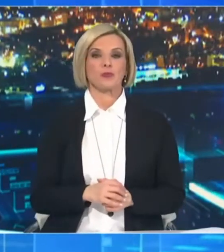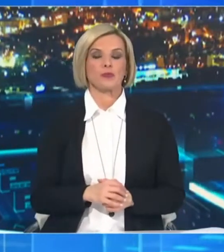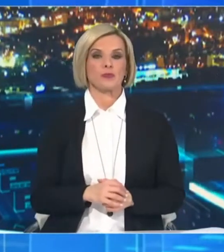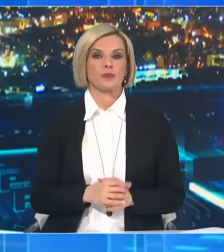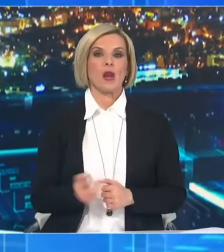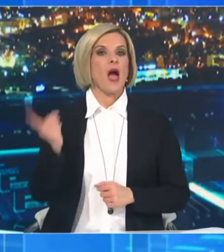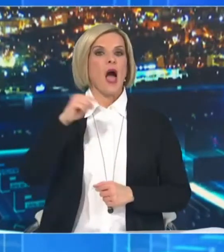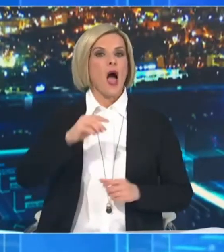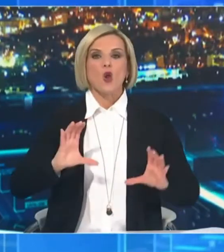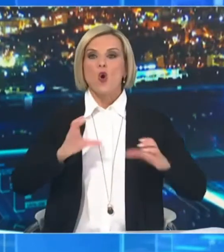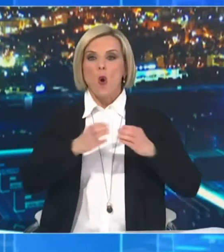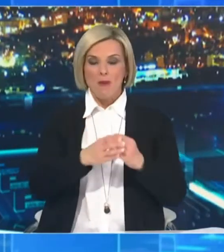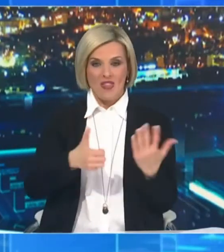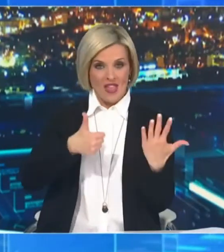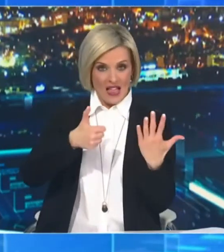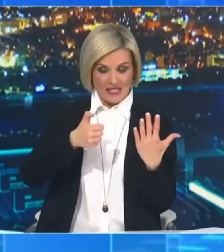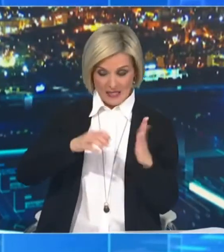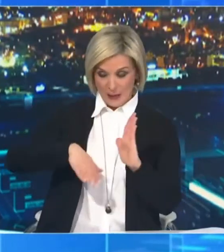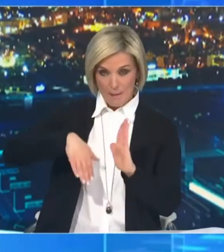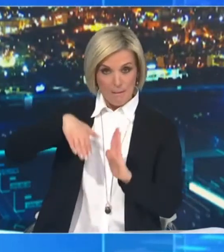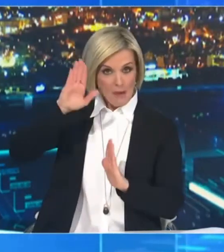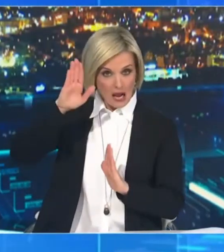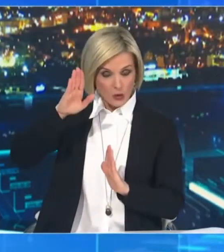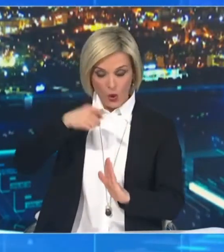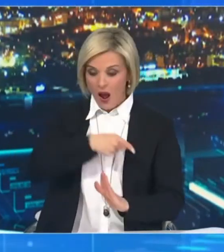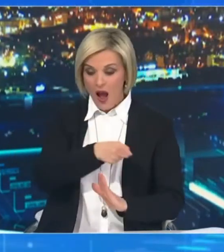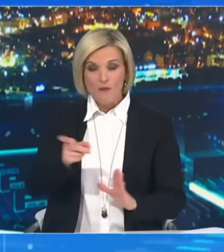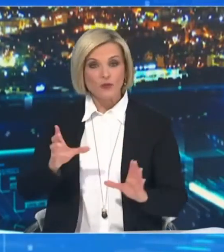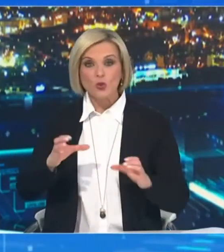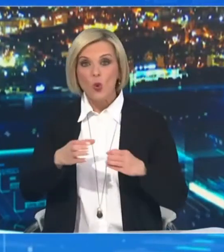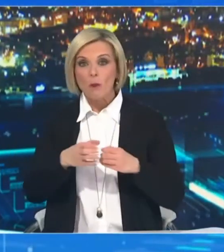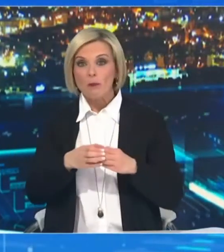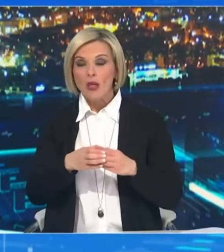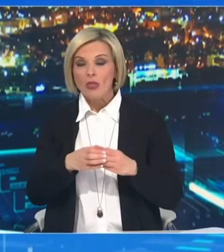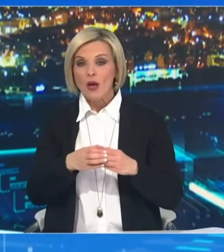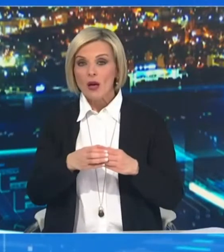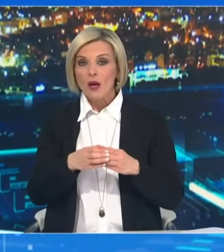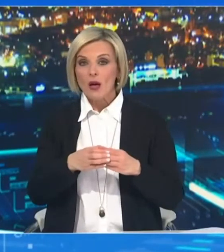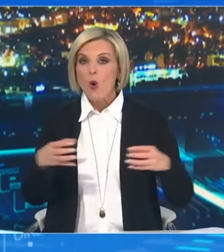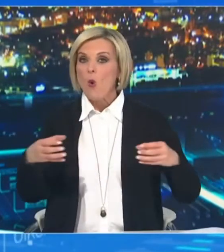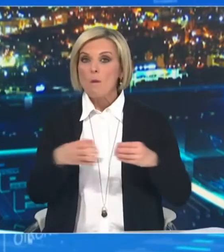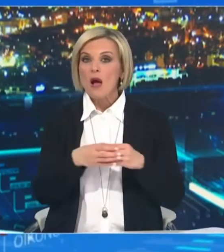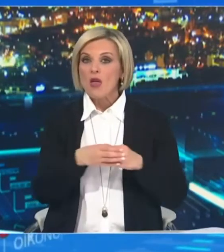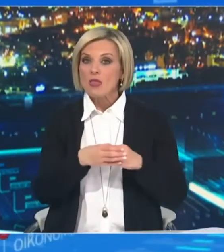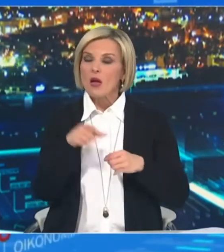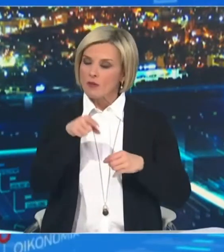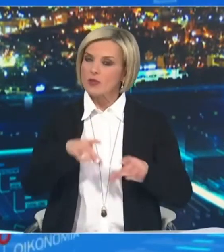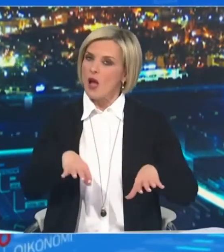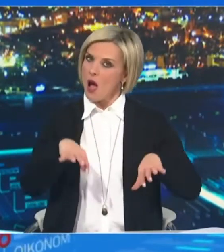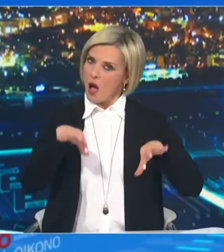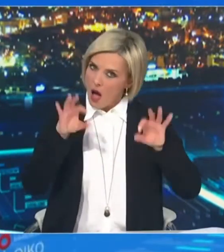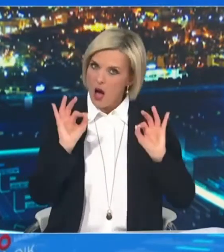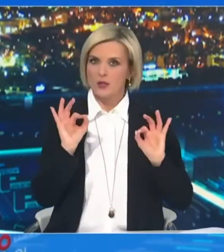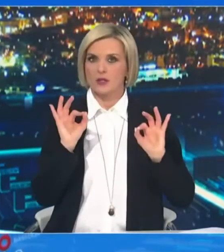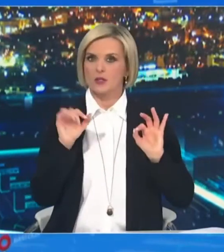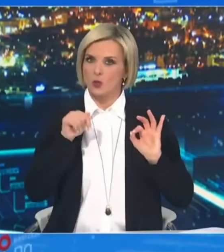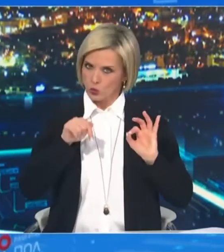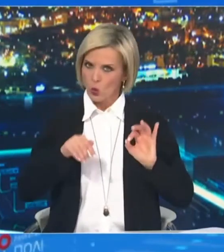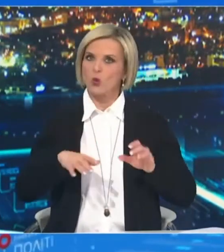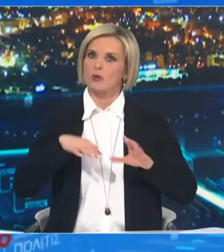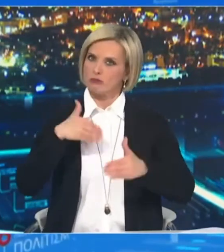ηλικίας 60 ετών και άνω έχουν ήδη αρχίσει τον